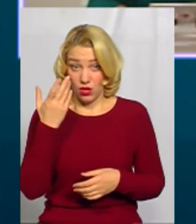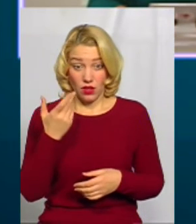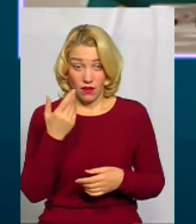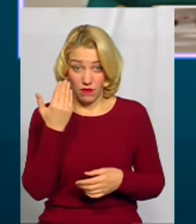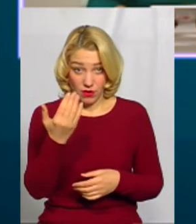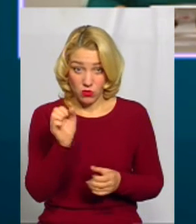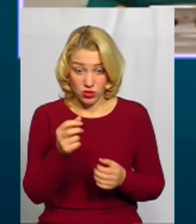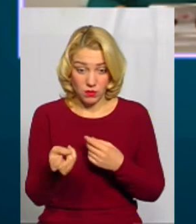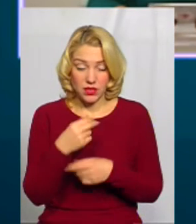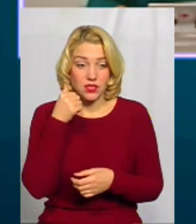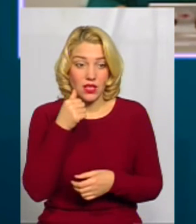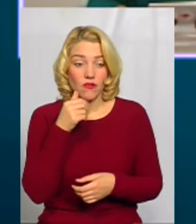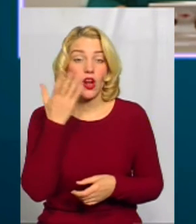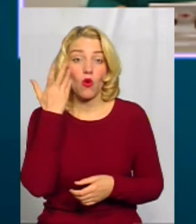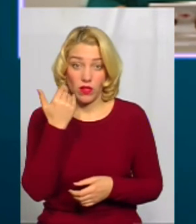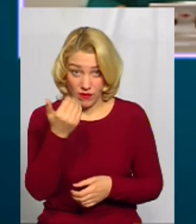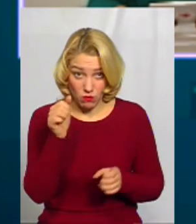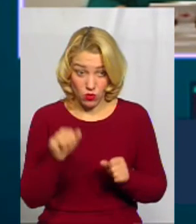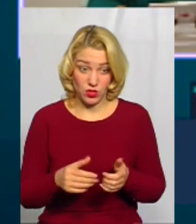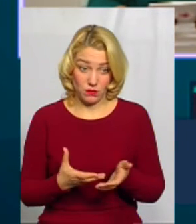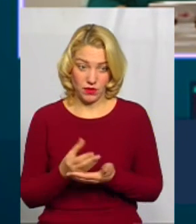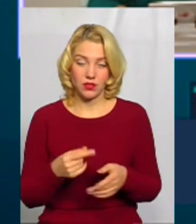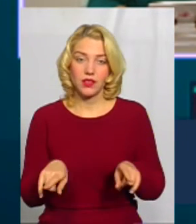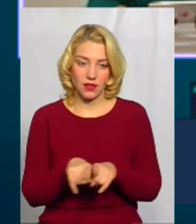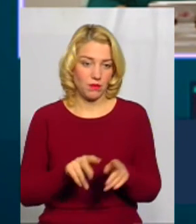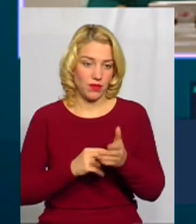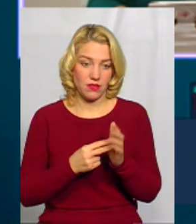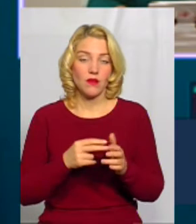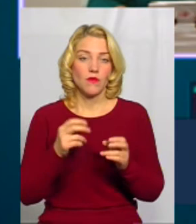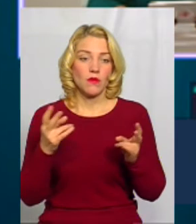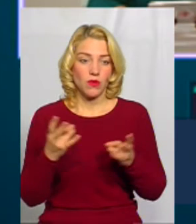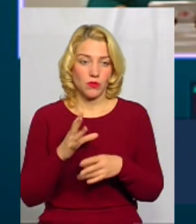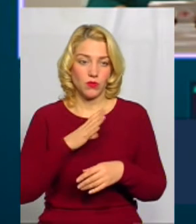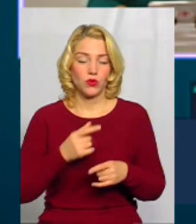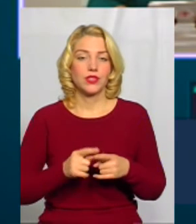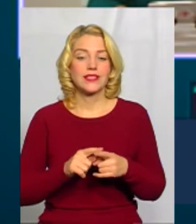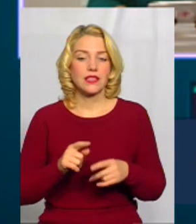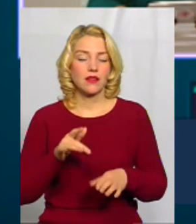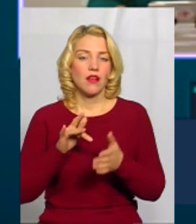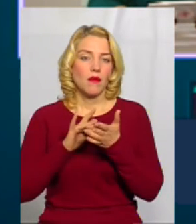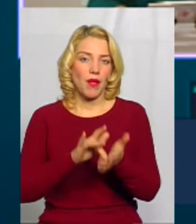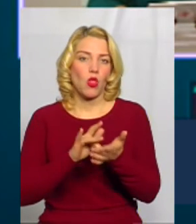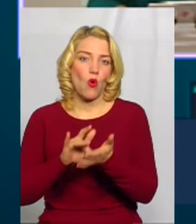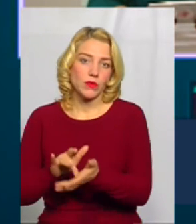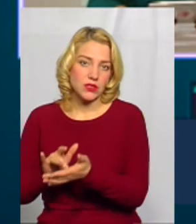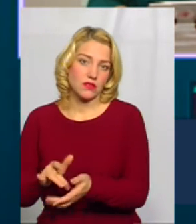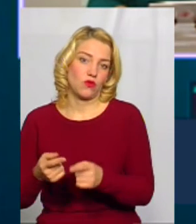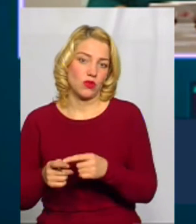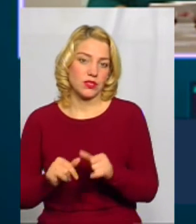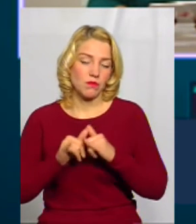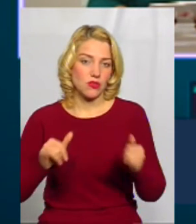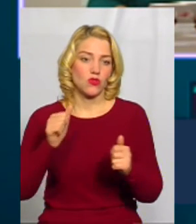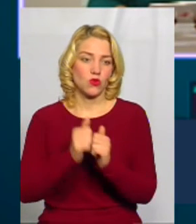Але саме такий план повинен бути, тому що це паломництво збільшується з кожним роком і,